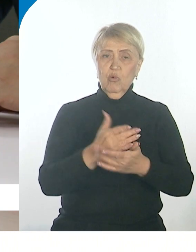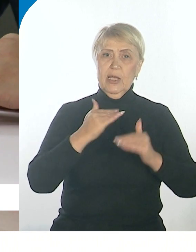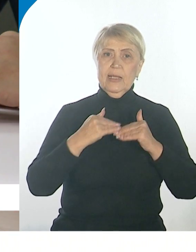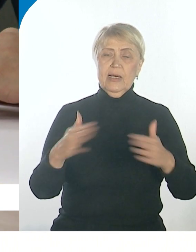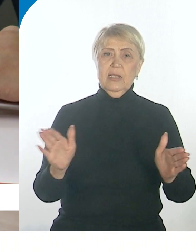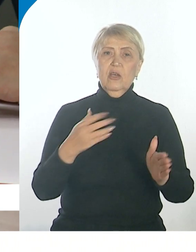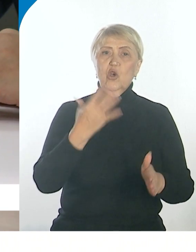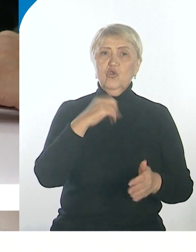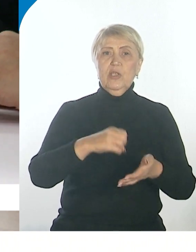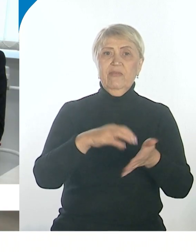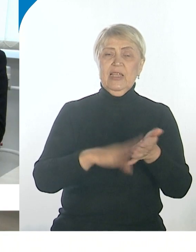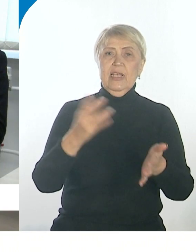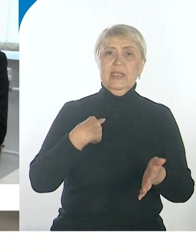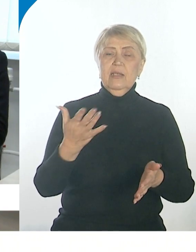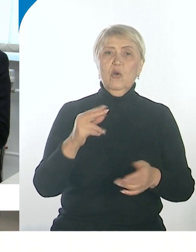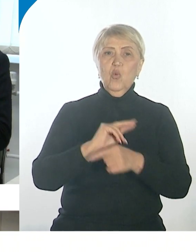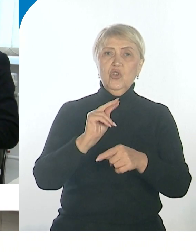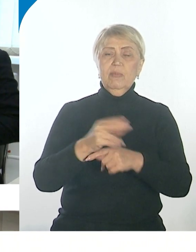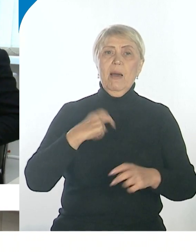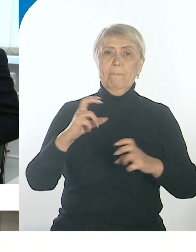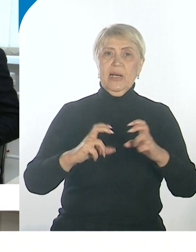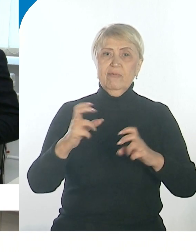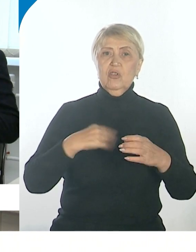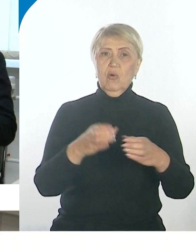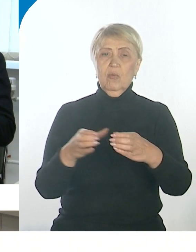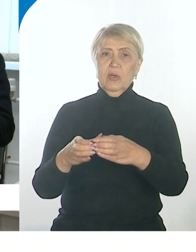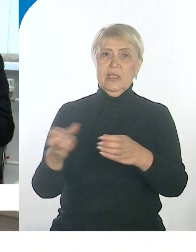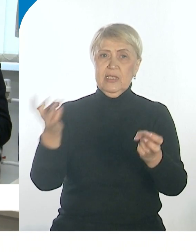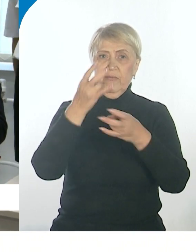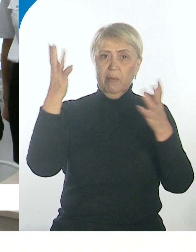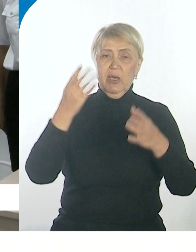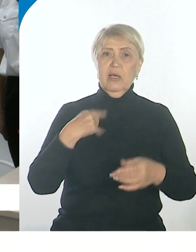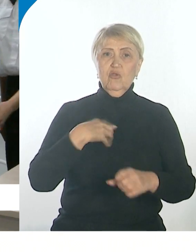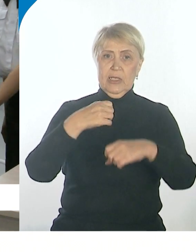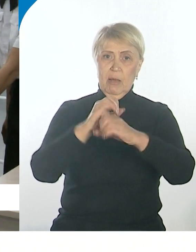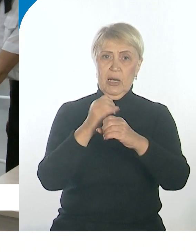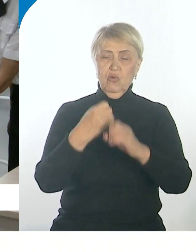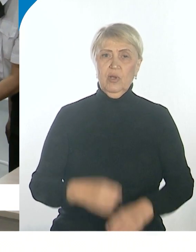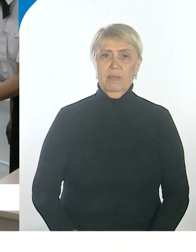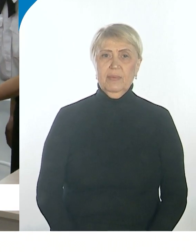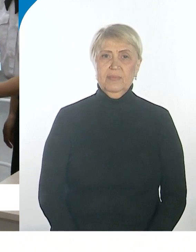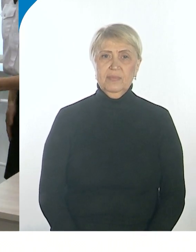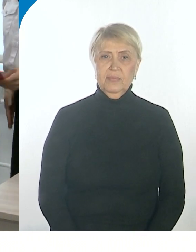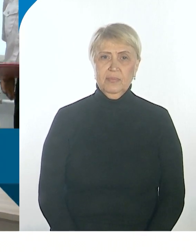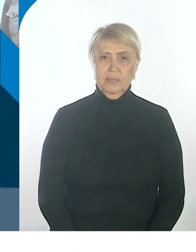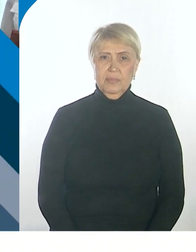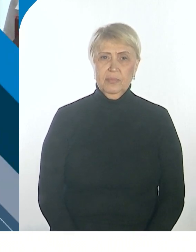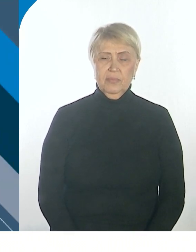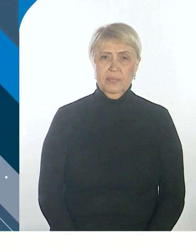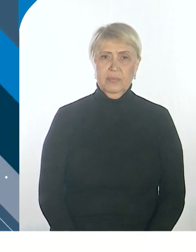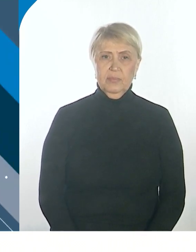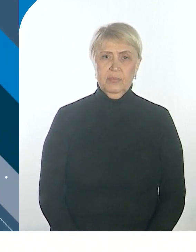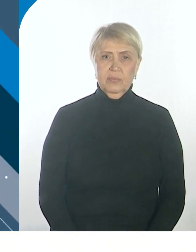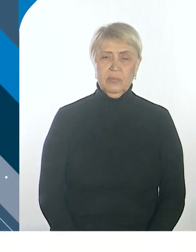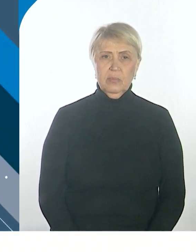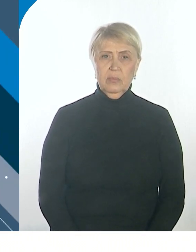еще 19 учебно-производственных комплексов с современными лабораториями. Наталья Чернышова, Данила Кулешов. Смотри Хабаровск.